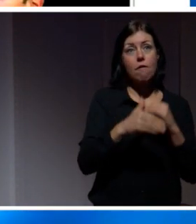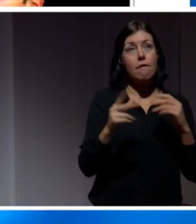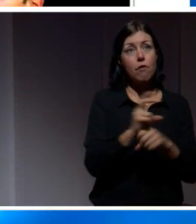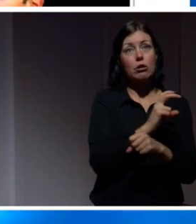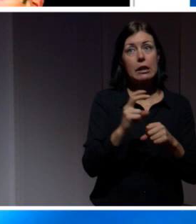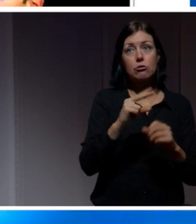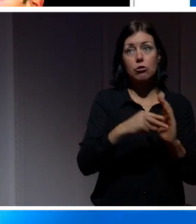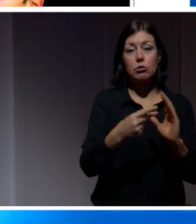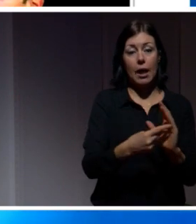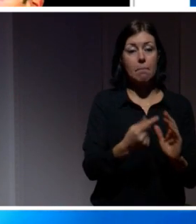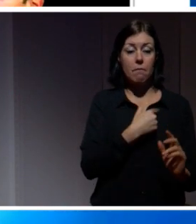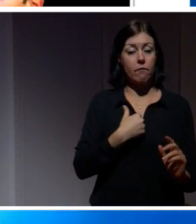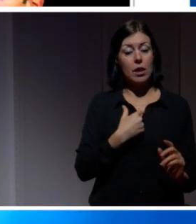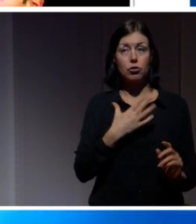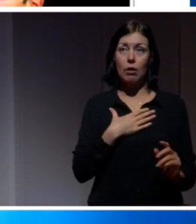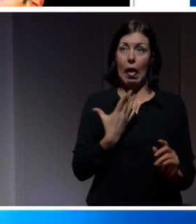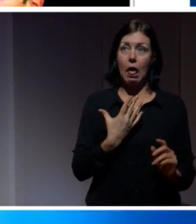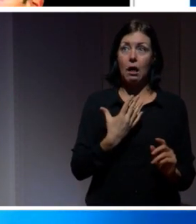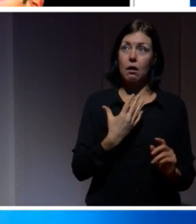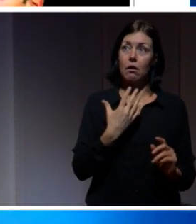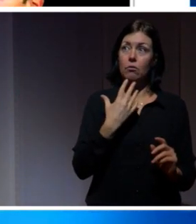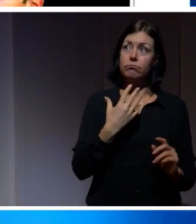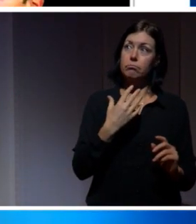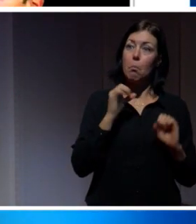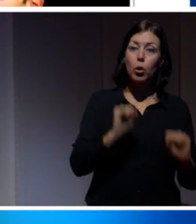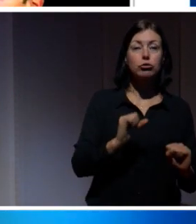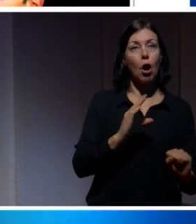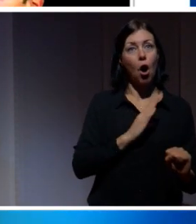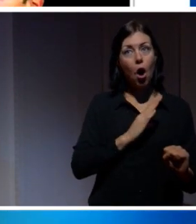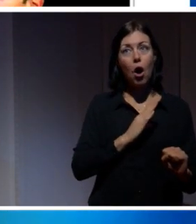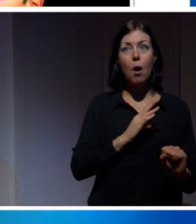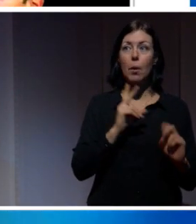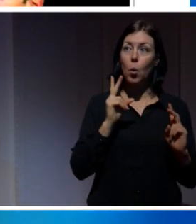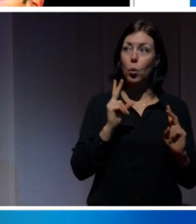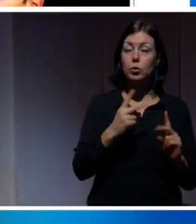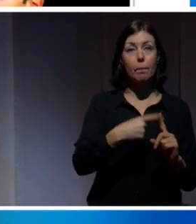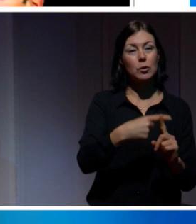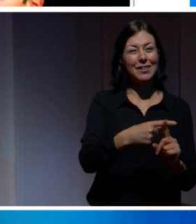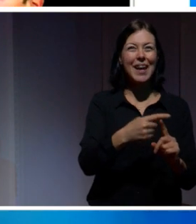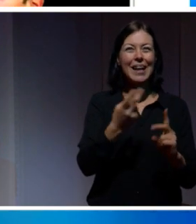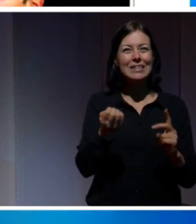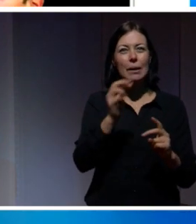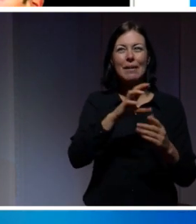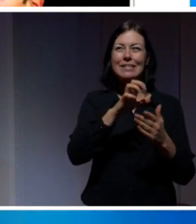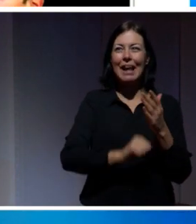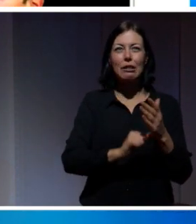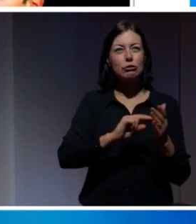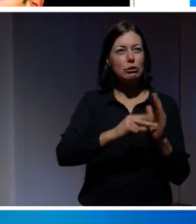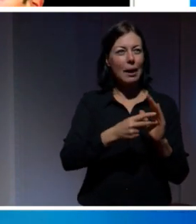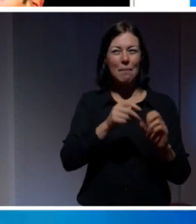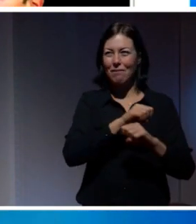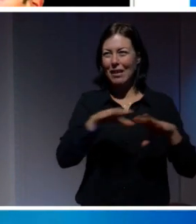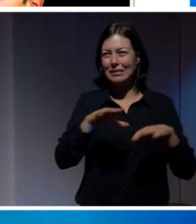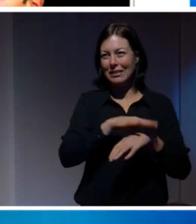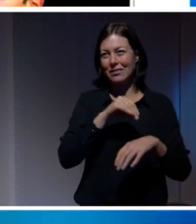vi för det mesta upplever som nödvändiga eller till och med positiva. Skattesystemet är ett sådant exempel. De allra flesta i